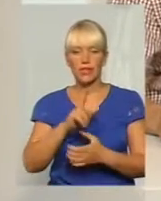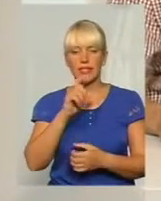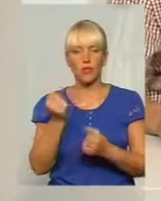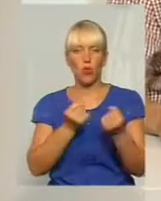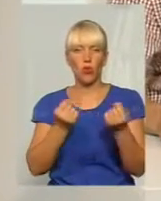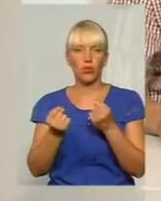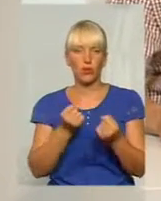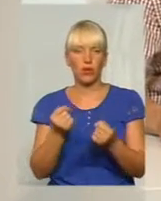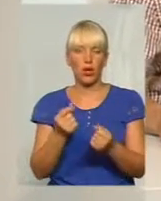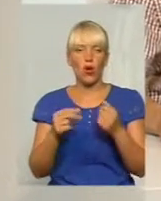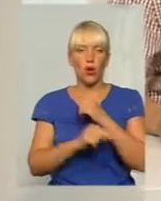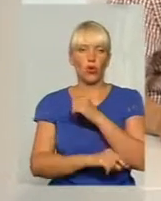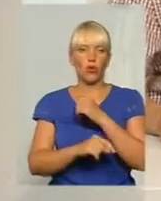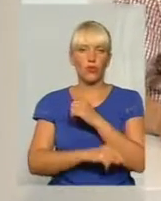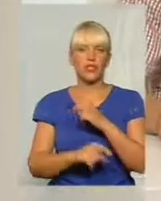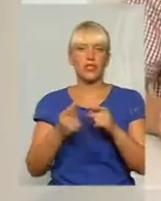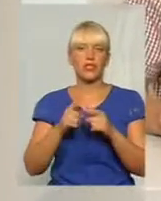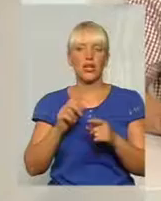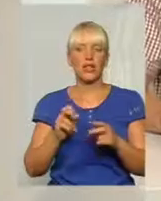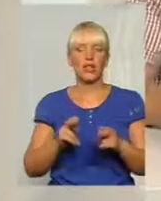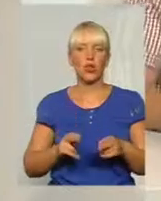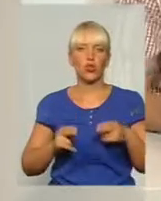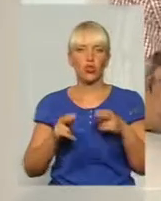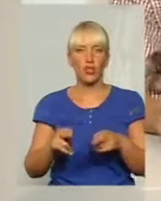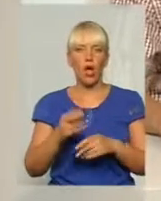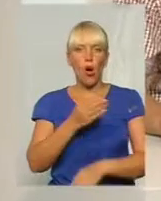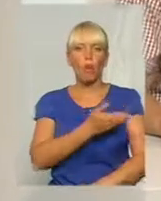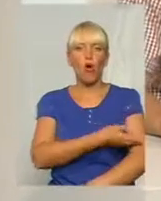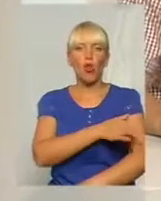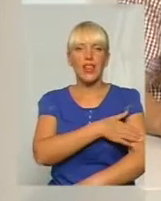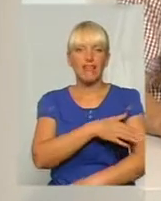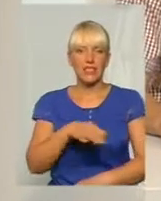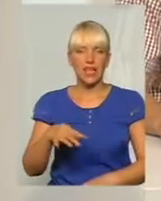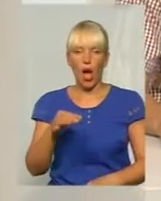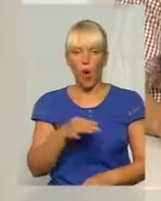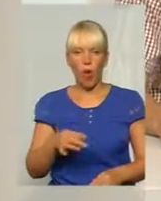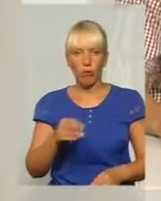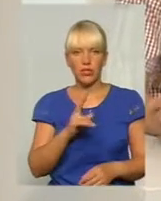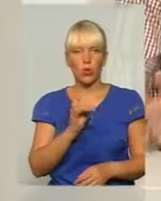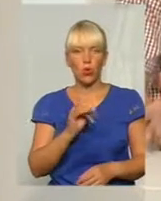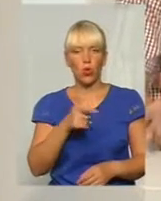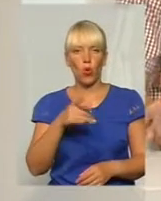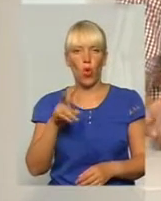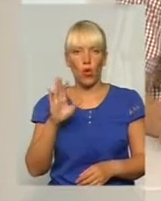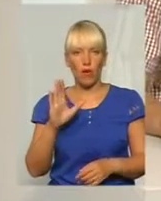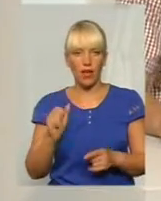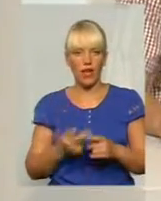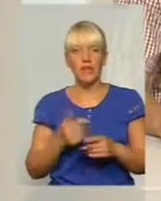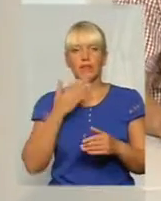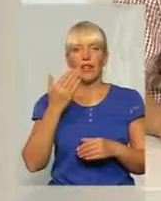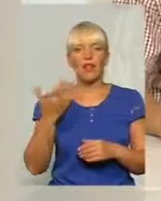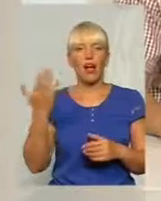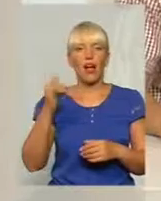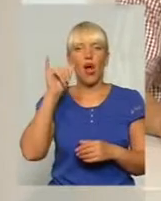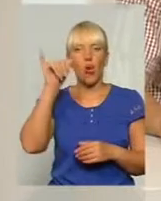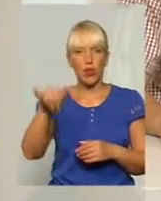організованою злочинністю в Полтавській області, Олександра Ковжога. Запитаємо, яка ситуація в них, по ту сторону